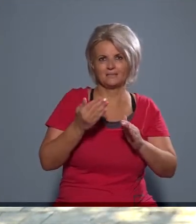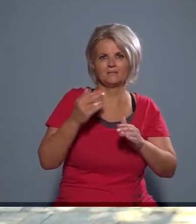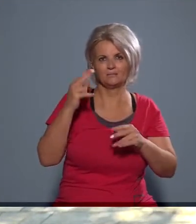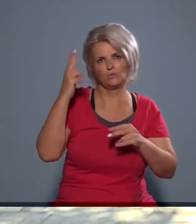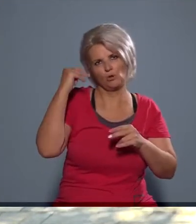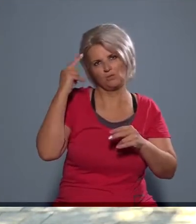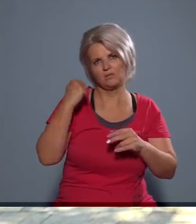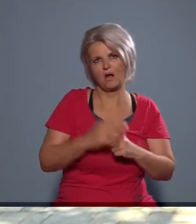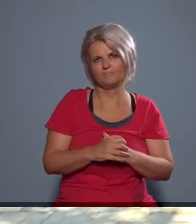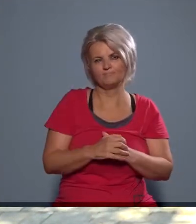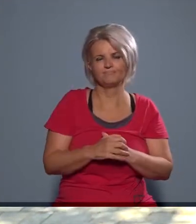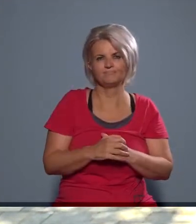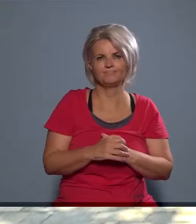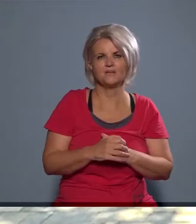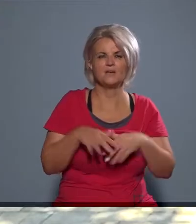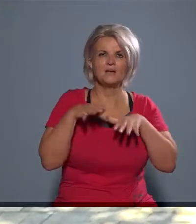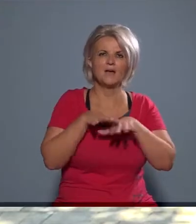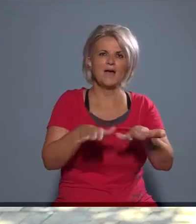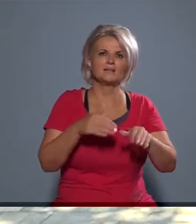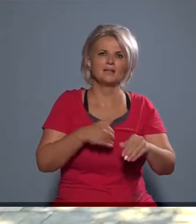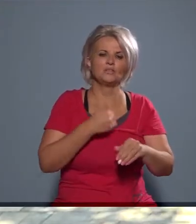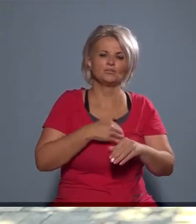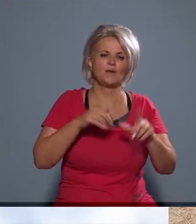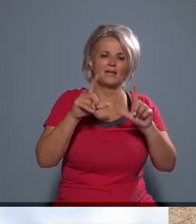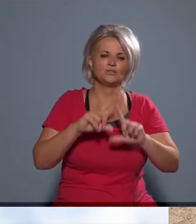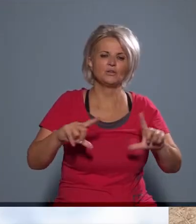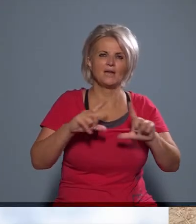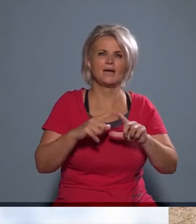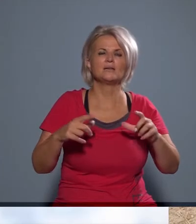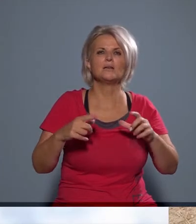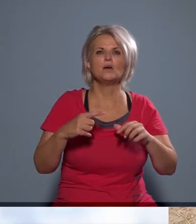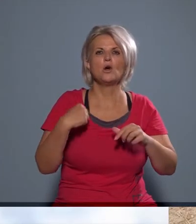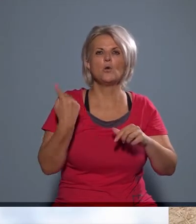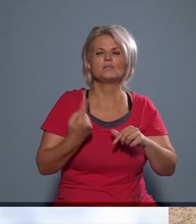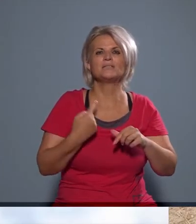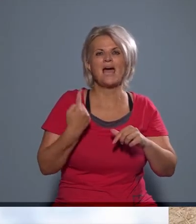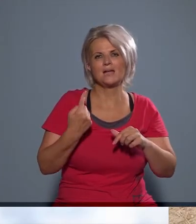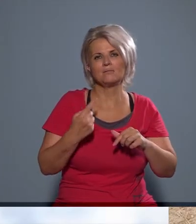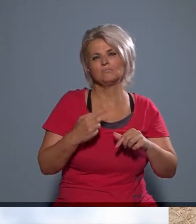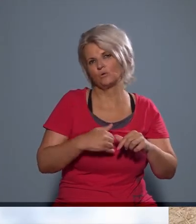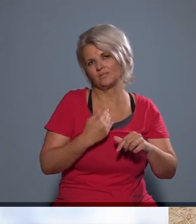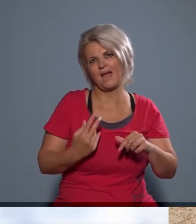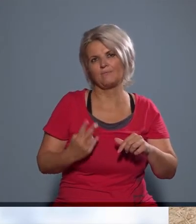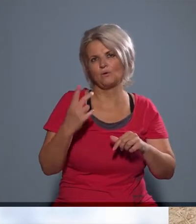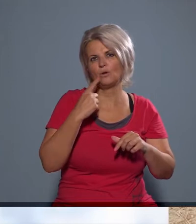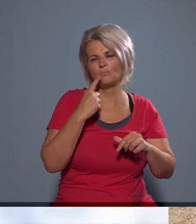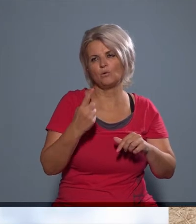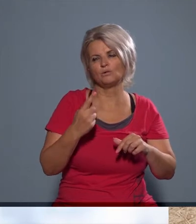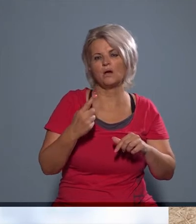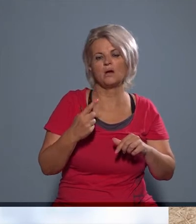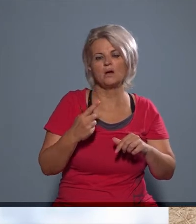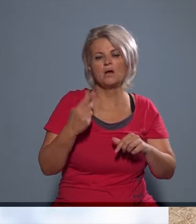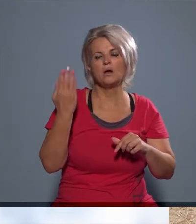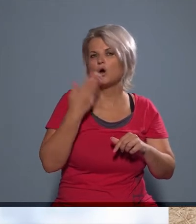ez így alap volt. Az általános iskolástanár, osztályfőnök ön mondta is, hogy jelöljek meg